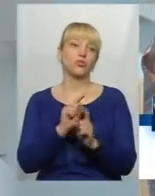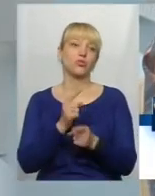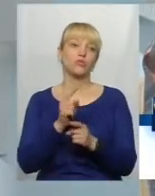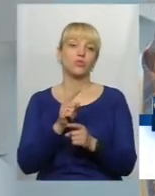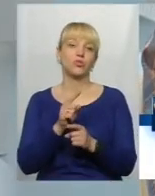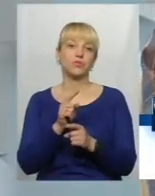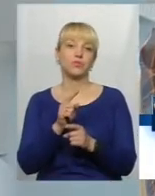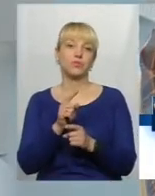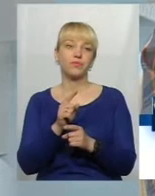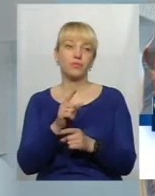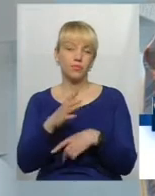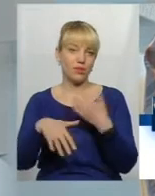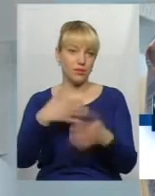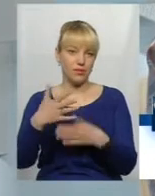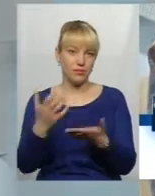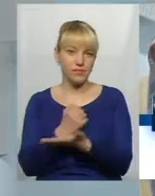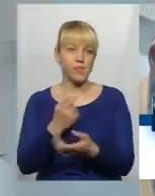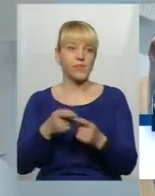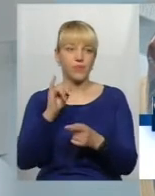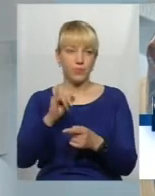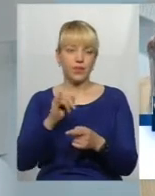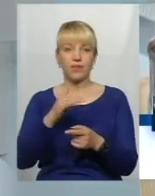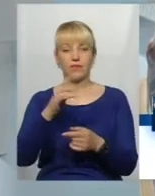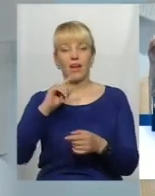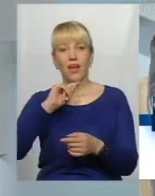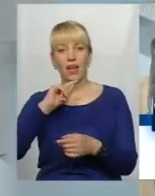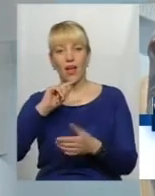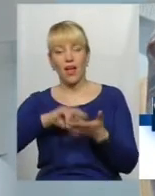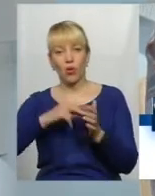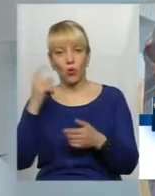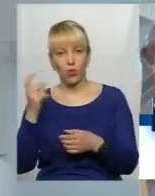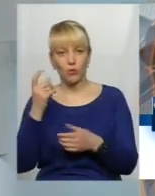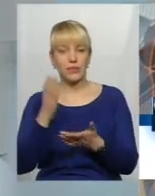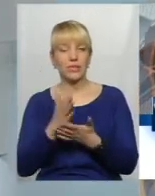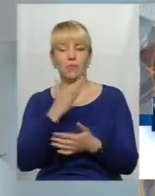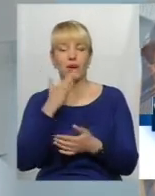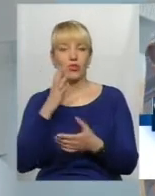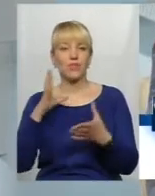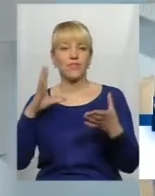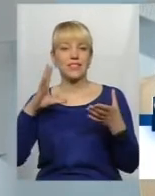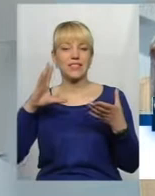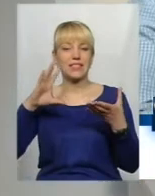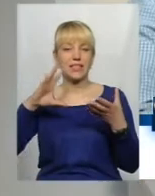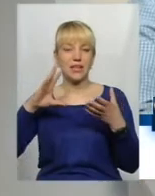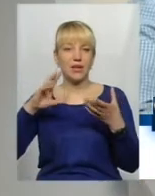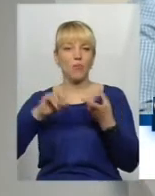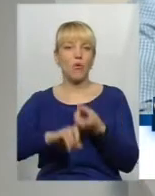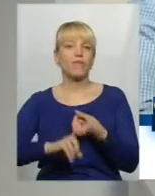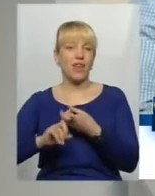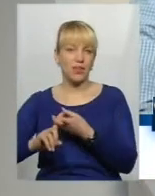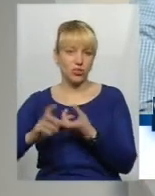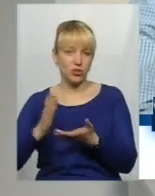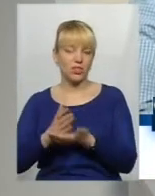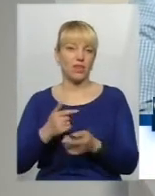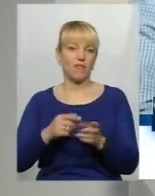вибувається зря. І от, насправді, є дуже багато в економіці, дуже багато взаємопов'язано, так? Це от навіть зараз, 8